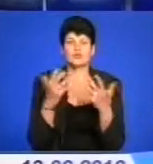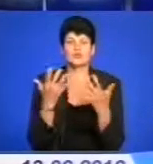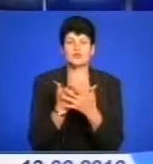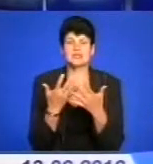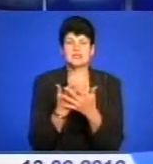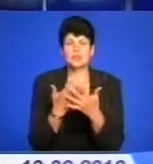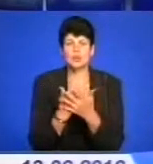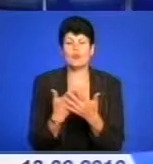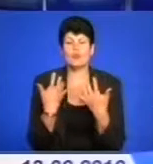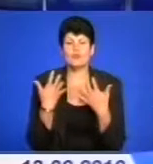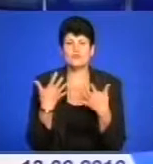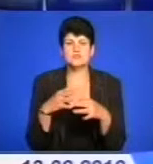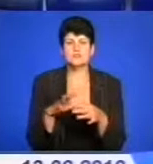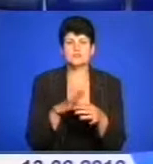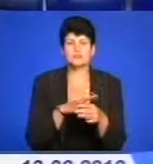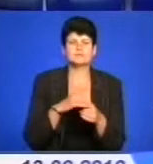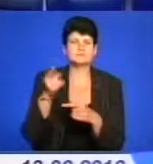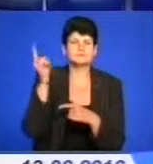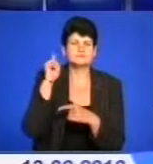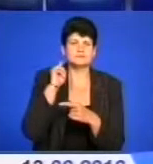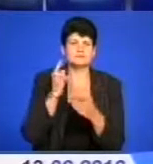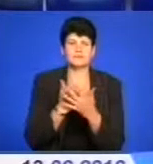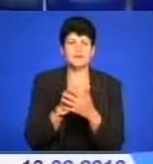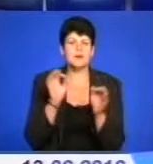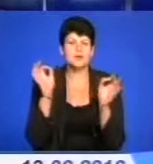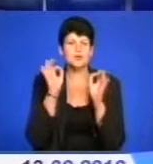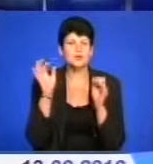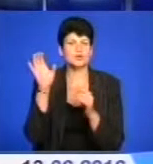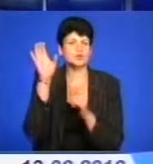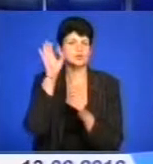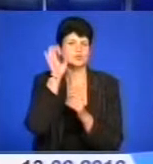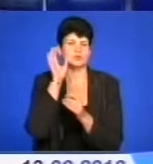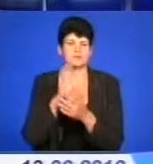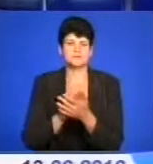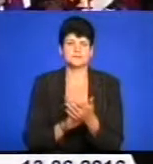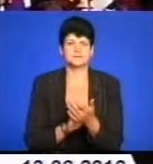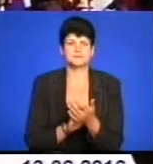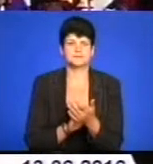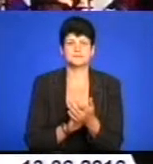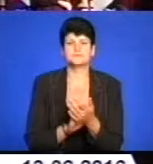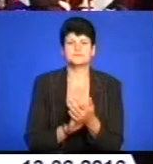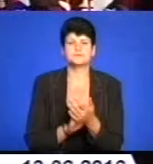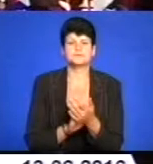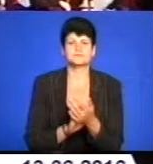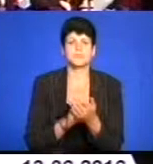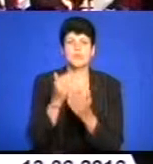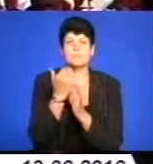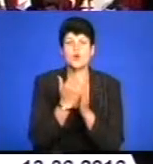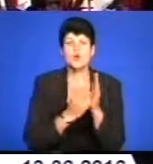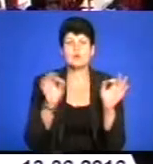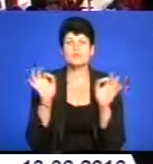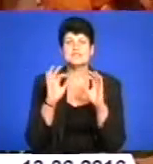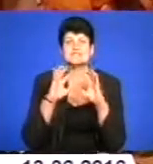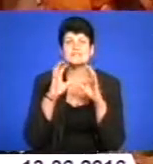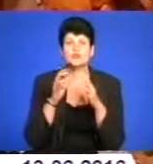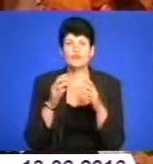з фільмів, що вже стали класикою кінематографу. Мелодії слухали наші кореспонденти. Програма «Музика світового